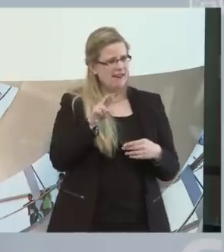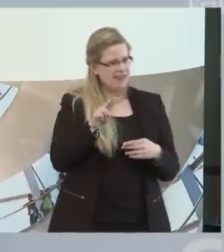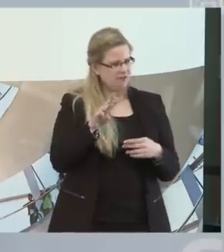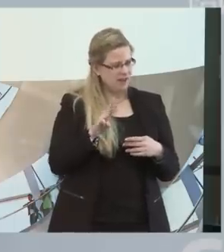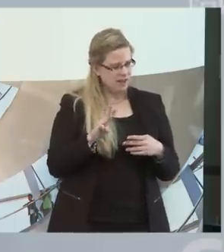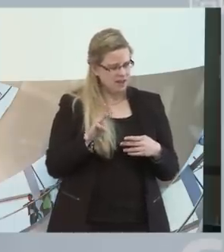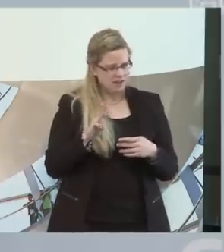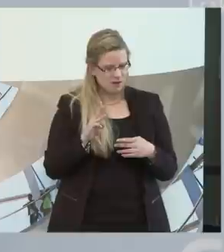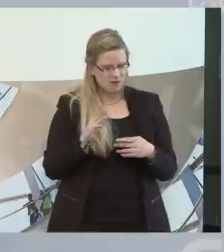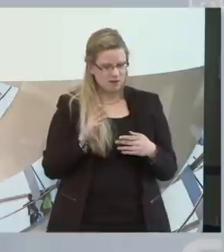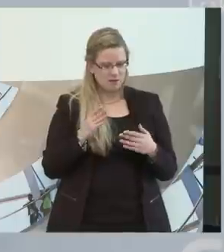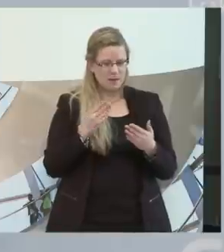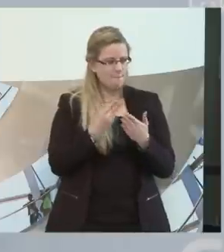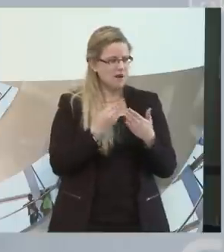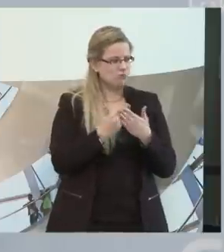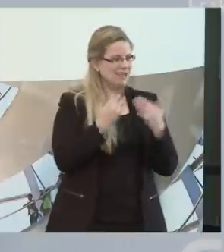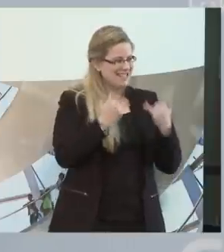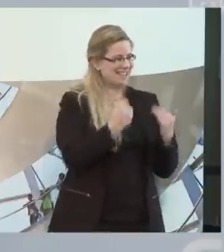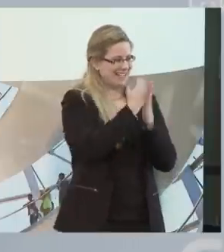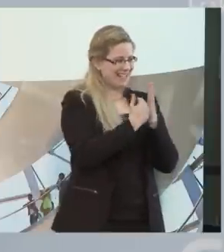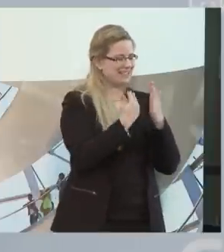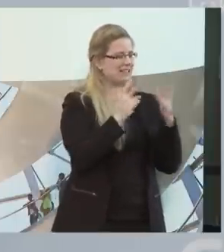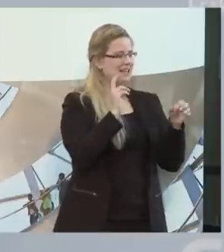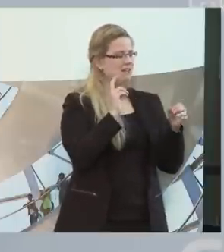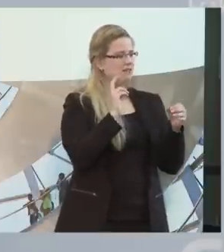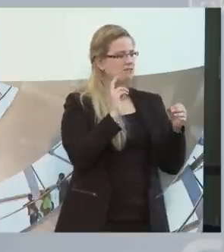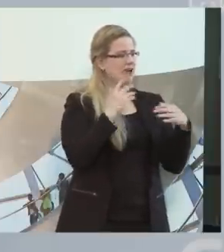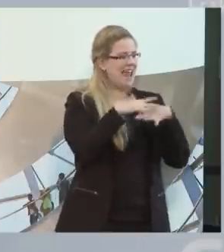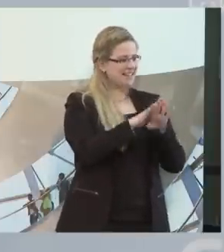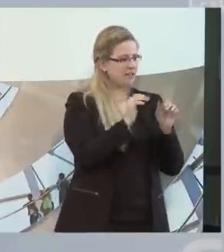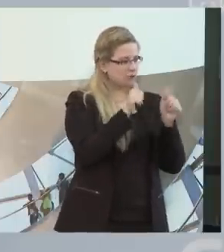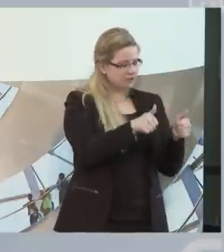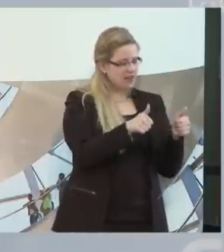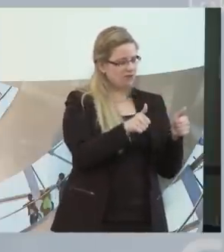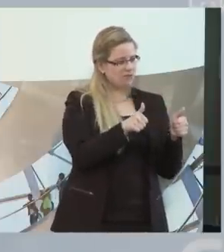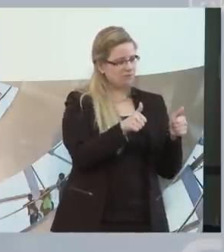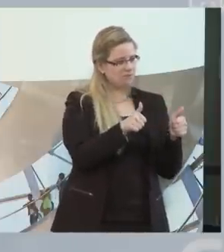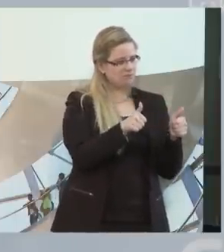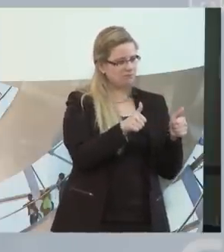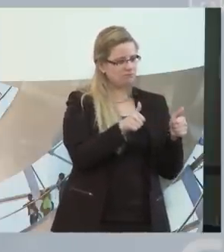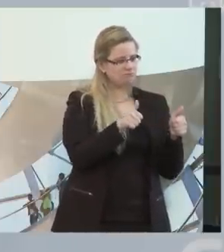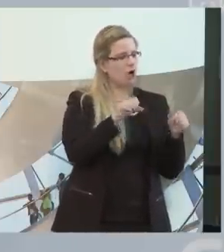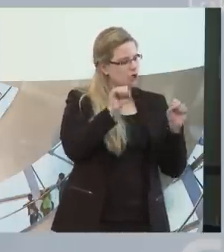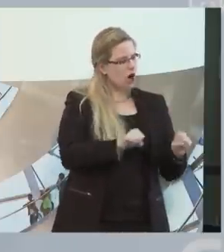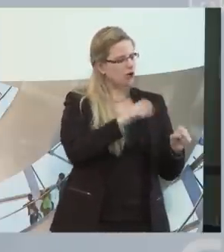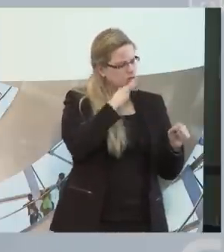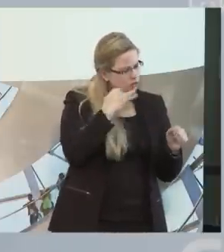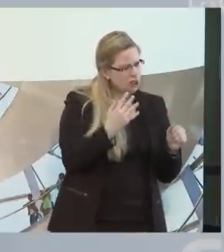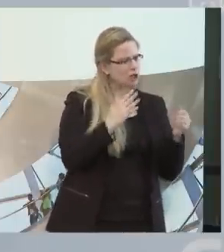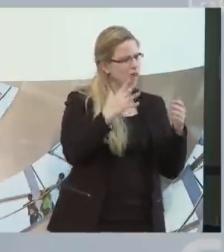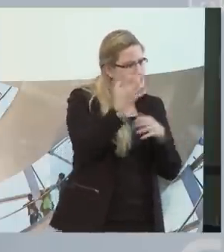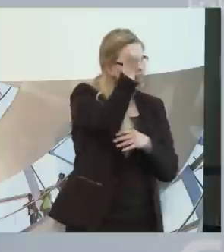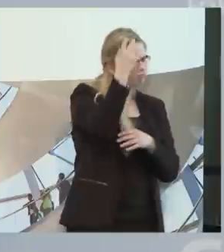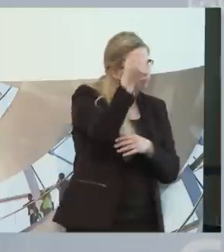sehen, mit der jetzigen Gesetz- zur Eingeduchungshilfe kann man mit gutem Willen auch untergesetzlich schon eine ganze Menge machen, was wir hier